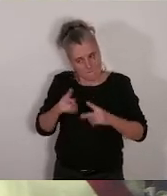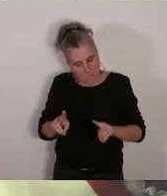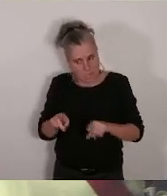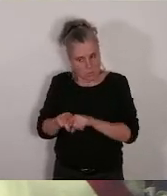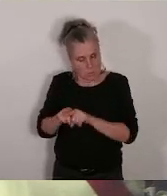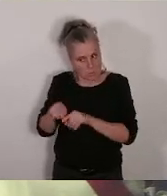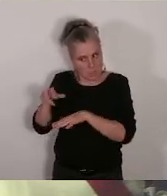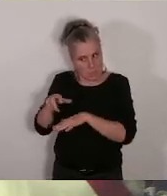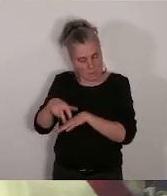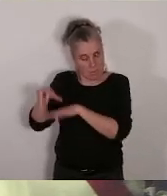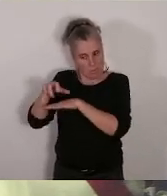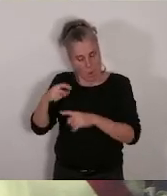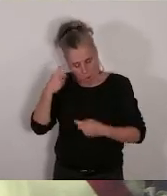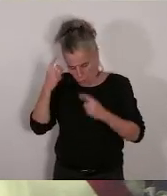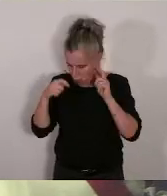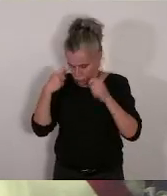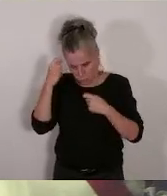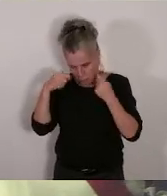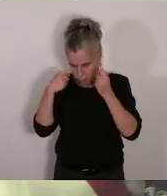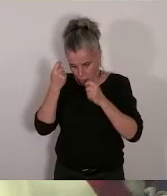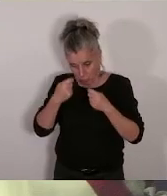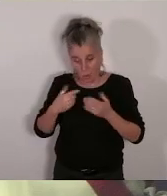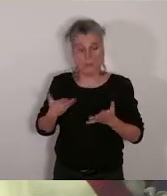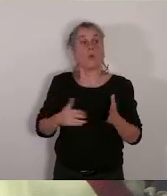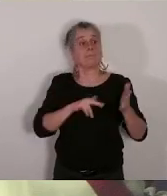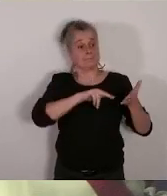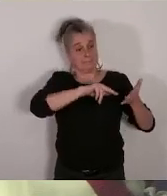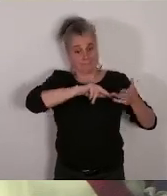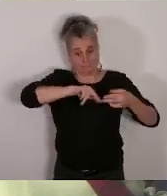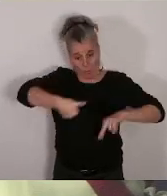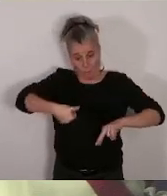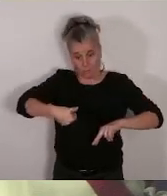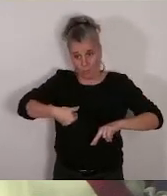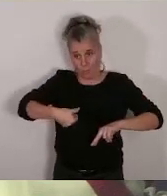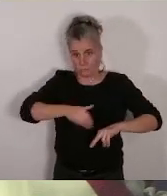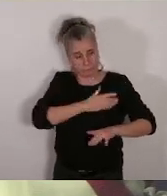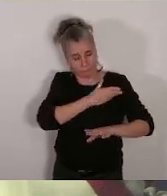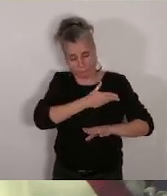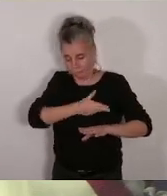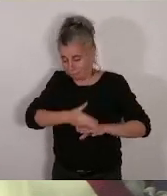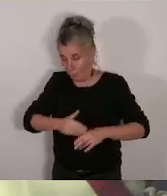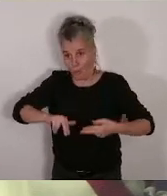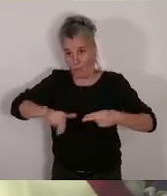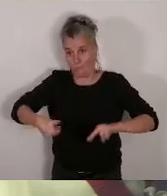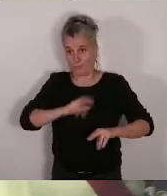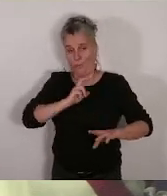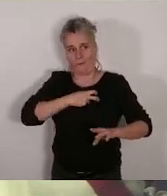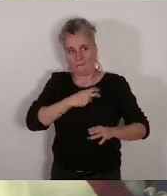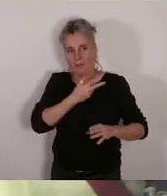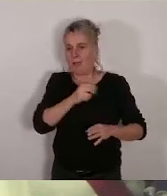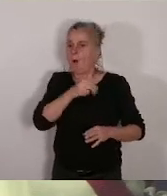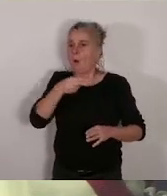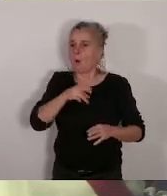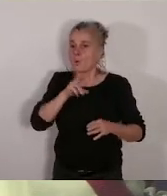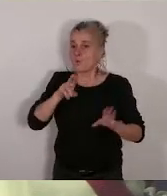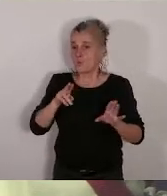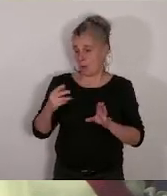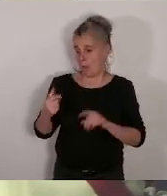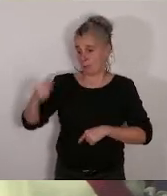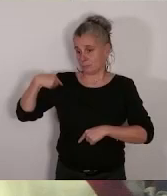convention finale avec l'ANRU a été approuvée en octobre dernier et là simplement vous avez une version